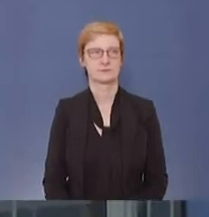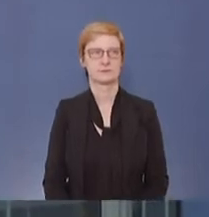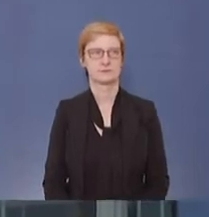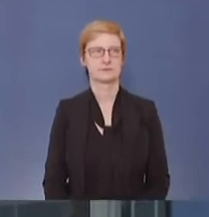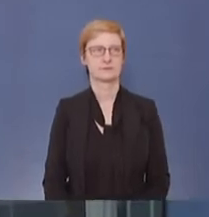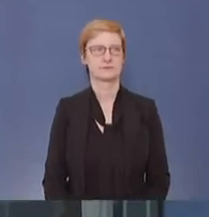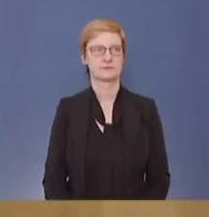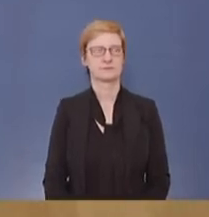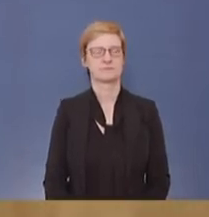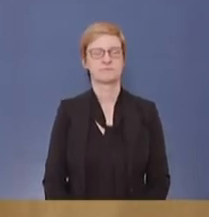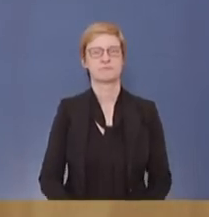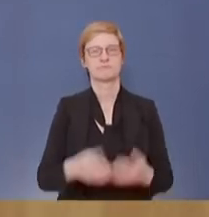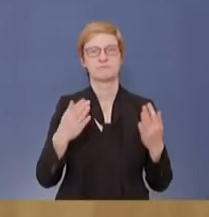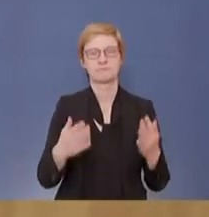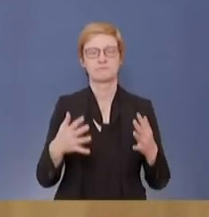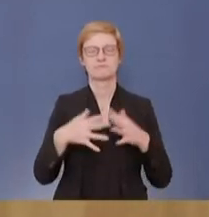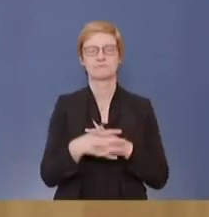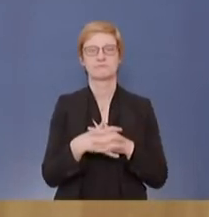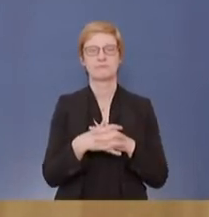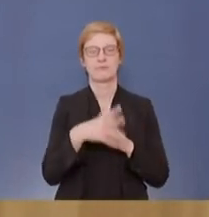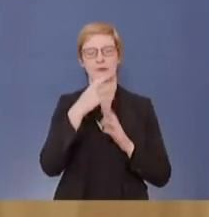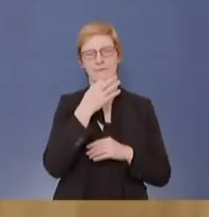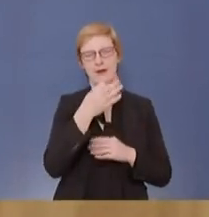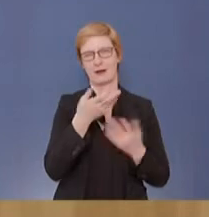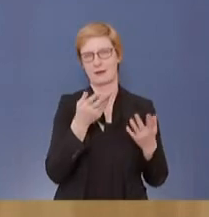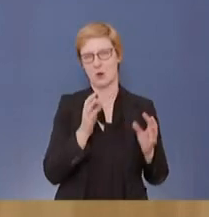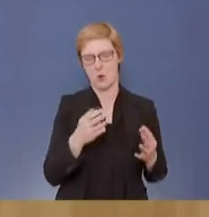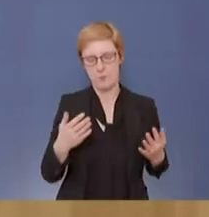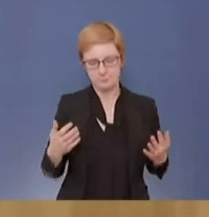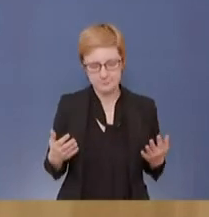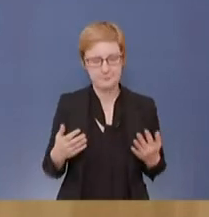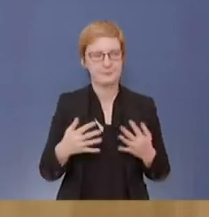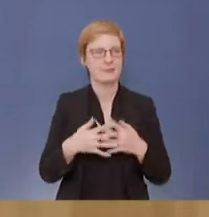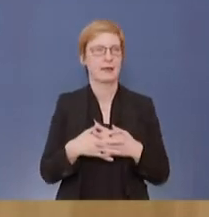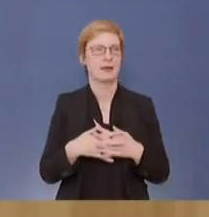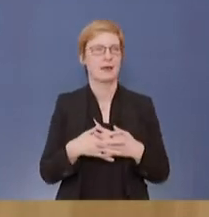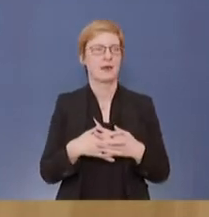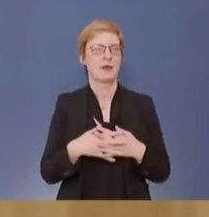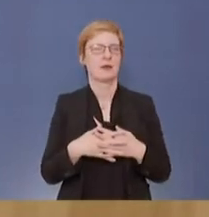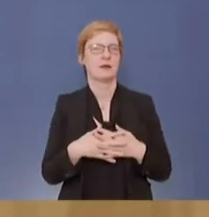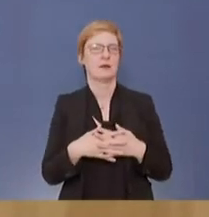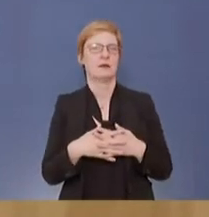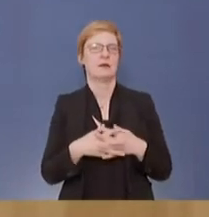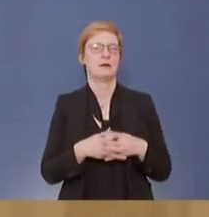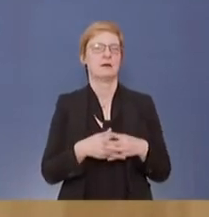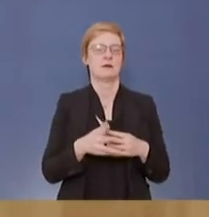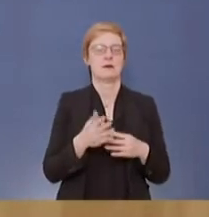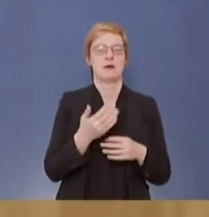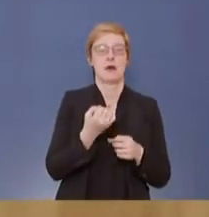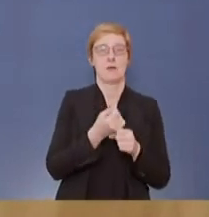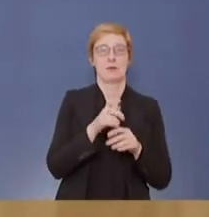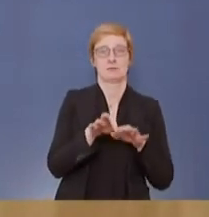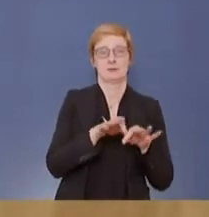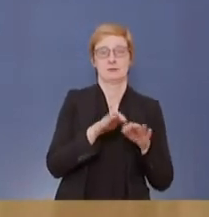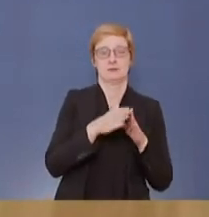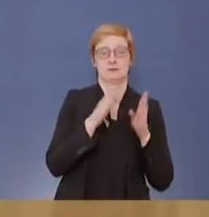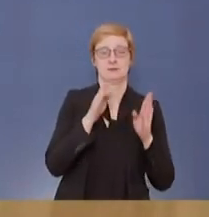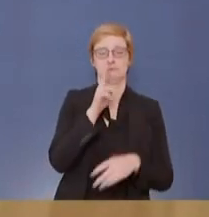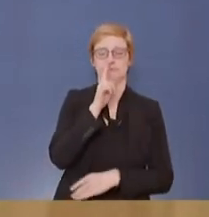Also die Frage ist, wie die Einschätzung des Arbeitsministeriums ist, ob es eine